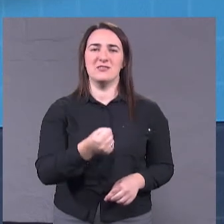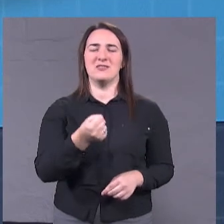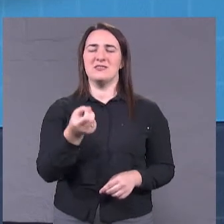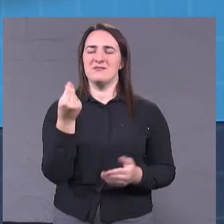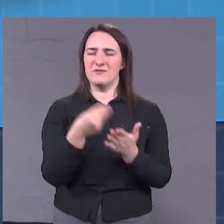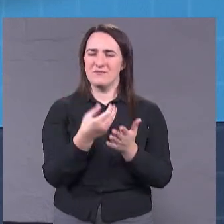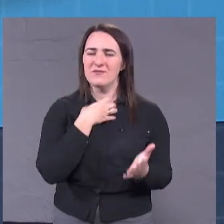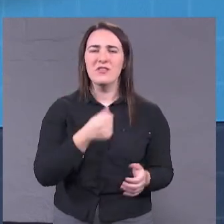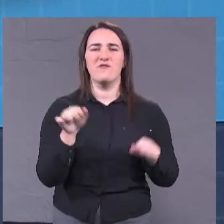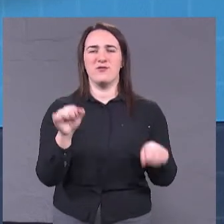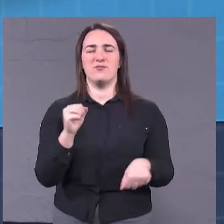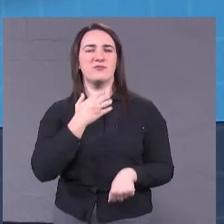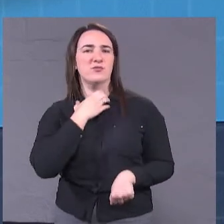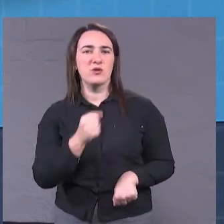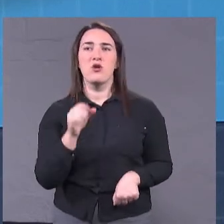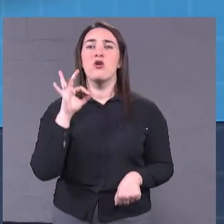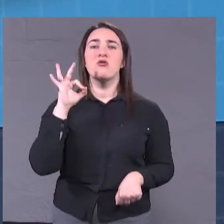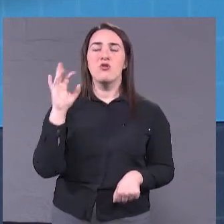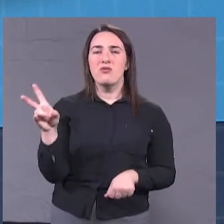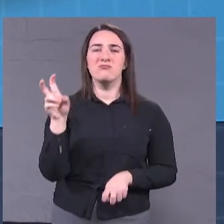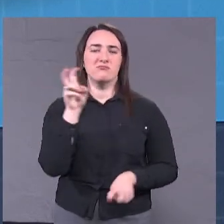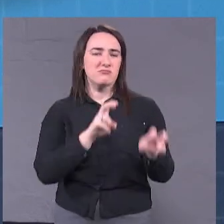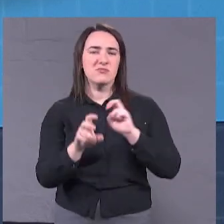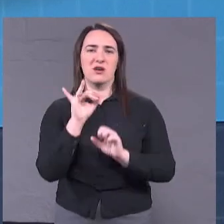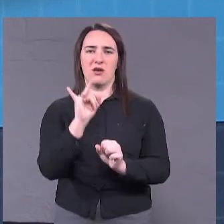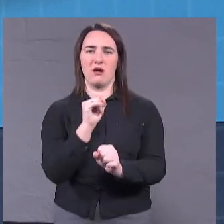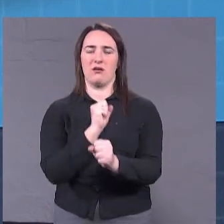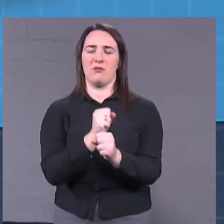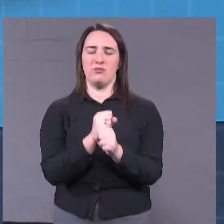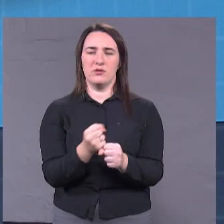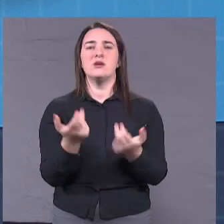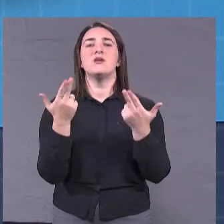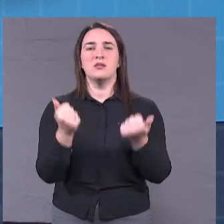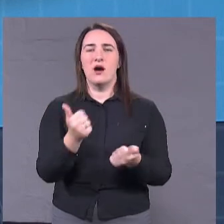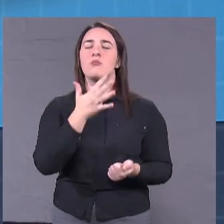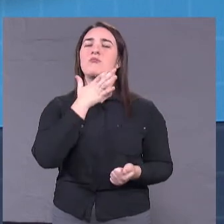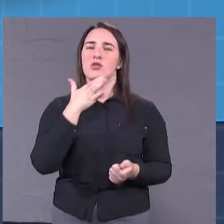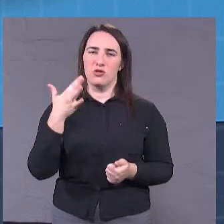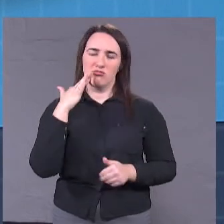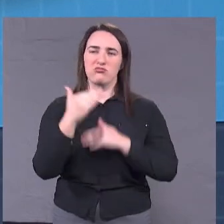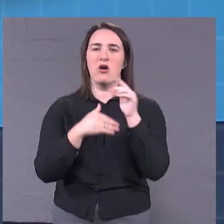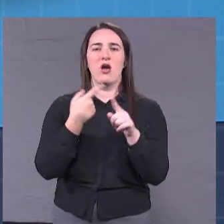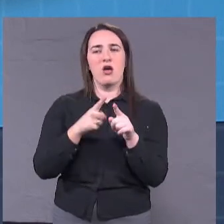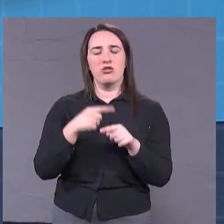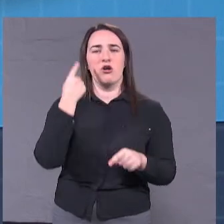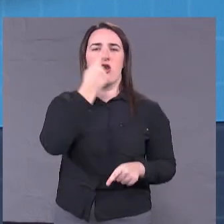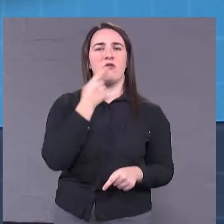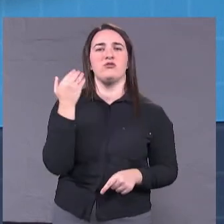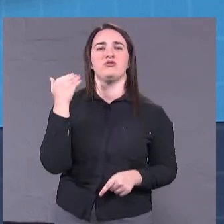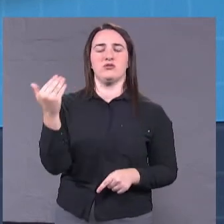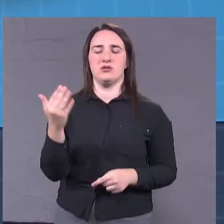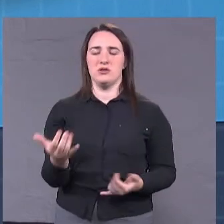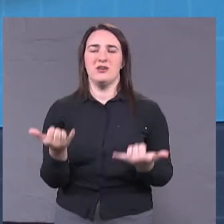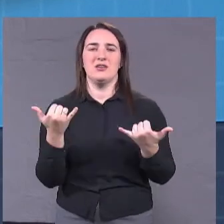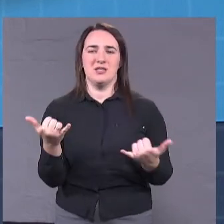можливостей, він ізискавав і роботав. Дякую, багато дістіження – це його личні дістіження. Сьогодні рядом з ним